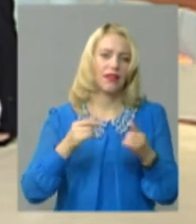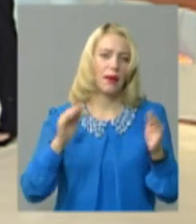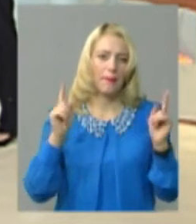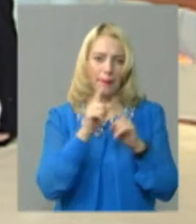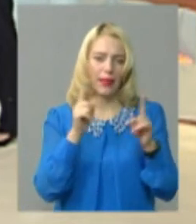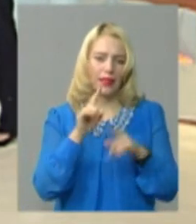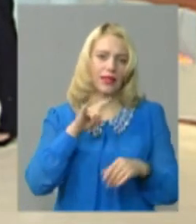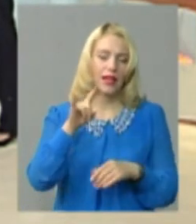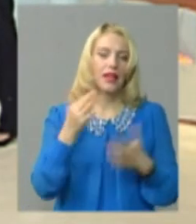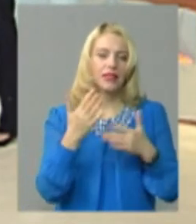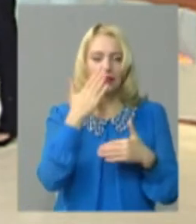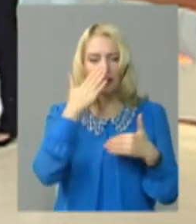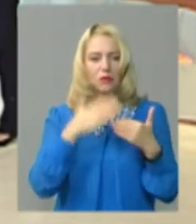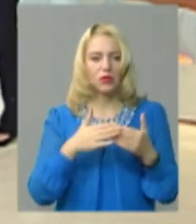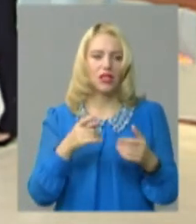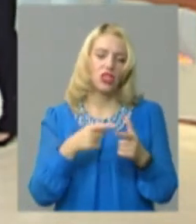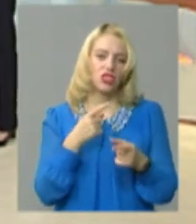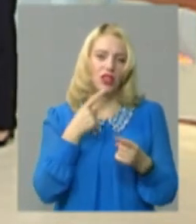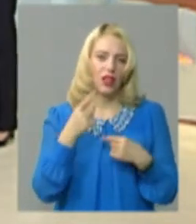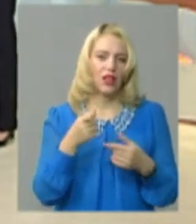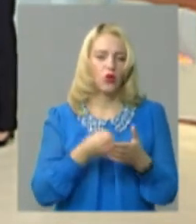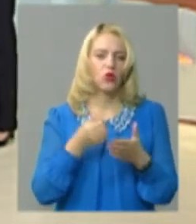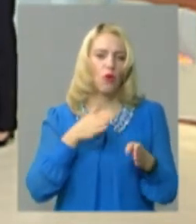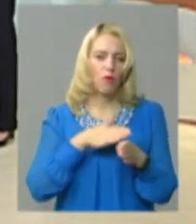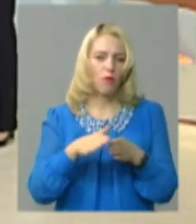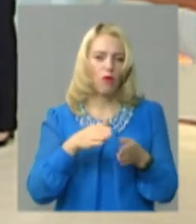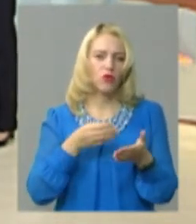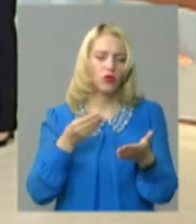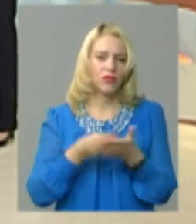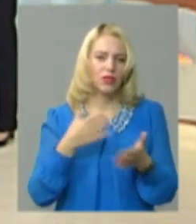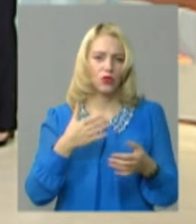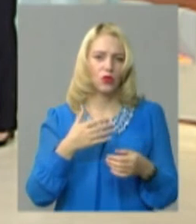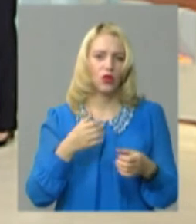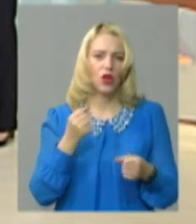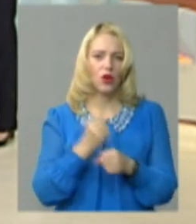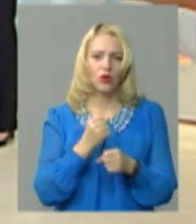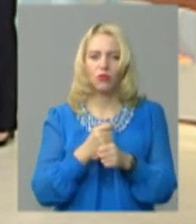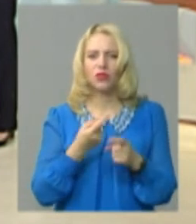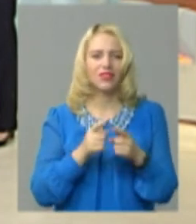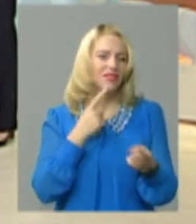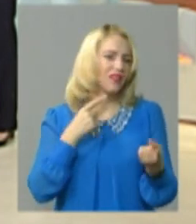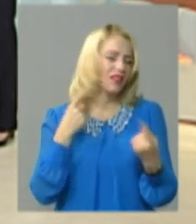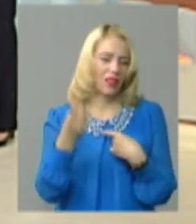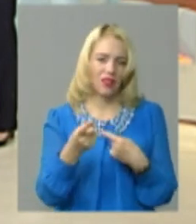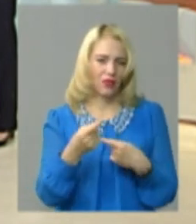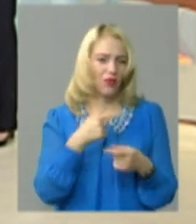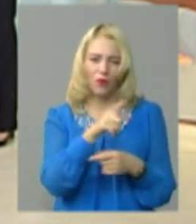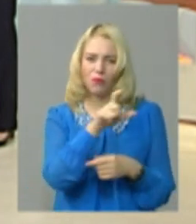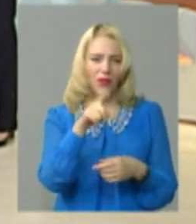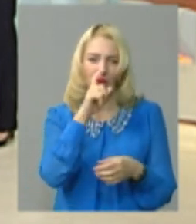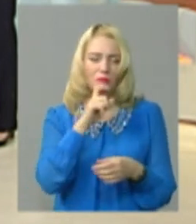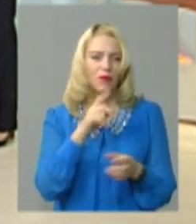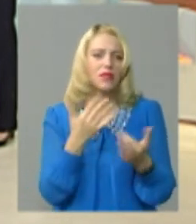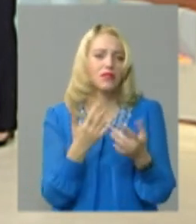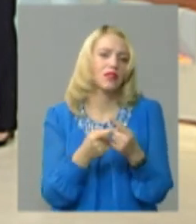Наскільки близьке чи далеке воно до повноцінної роботи? Я думаю, що воно настільки далеко, що ми навіть не розуміємо, що воно далеке. Моя